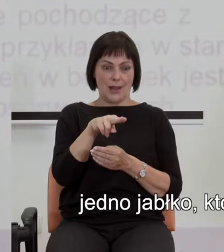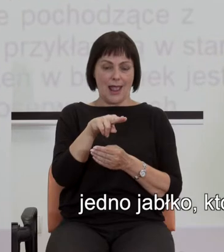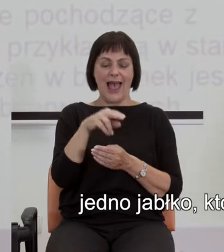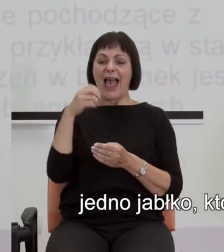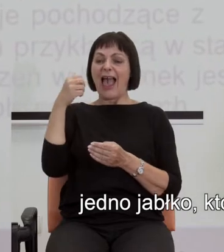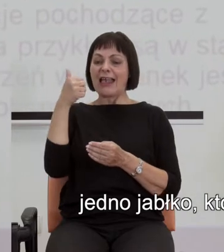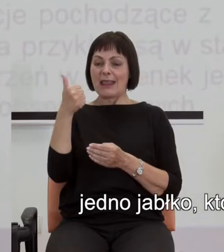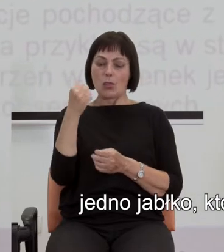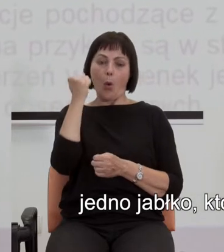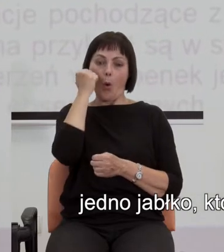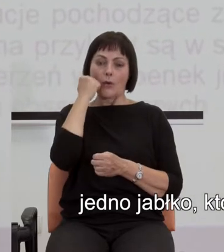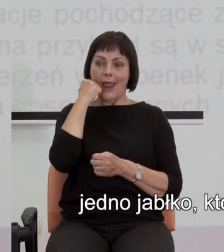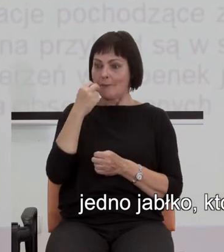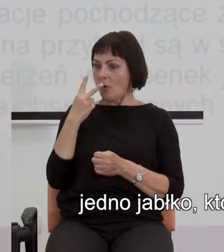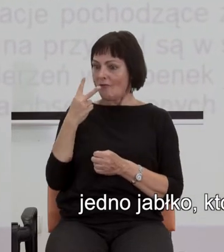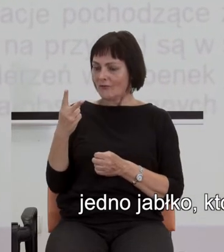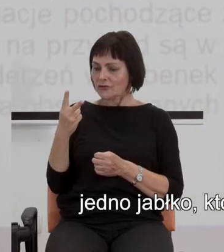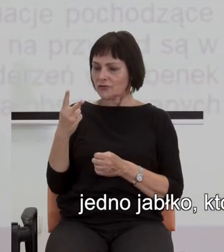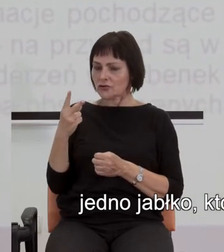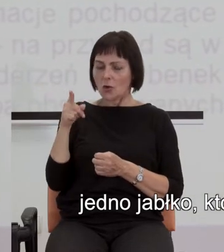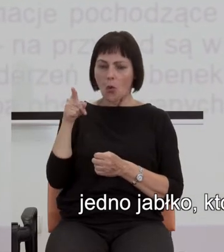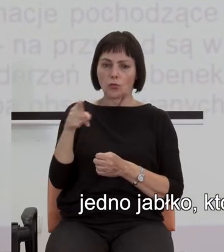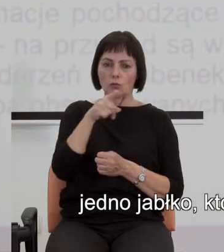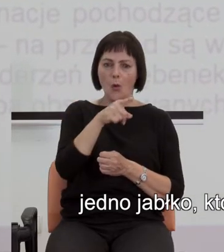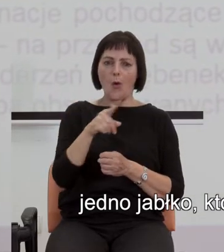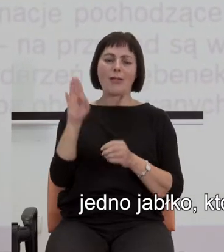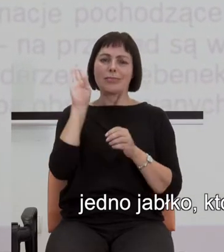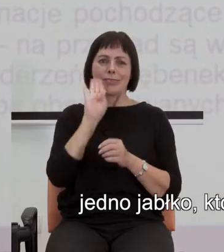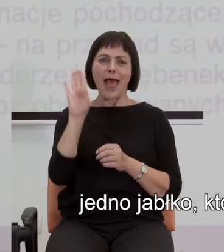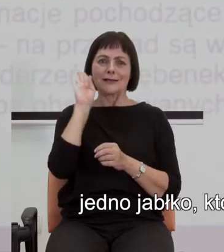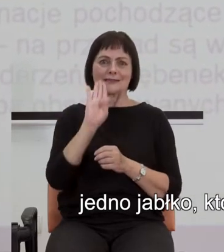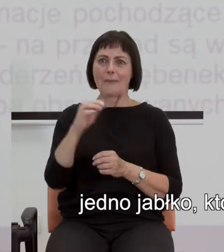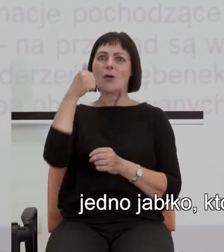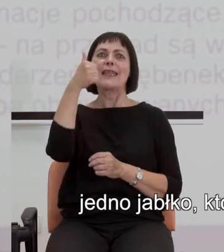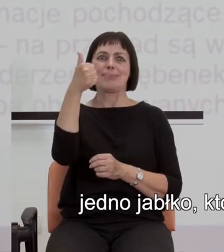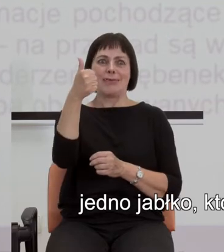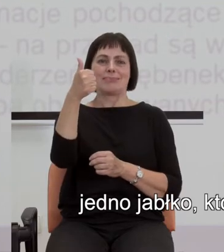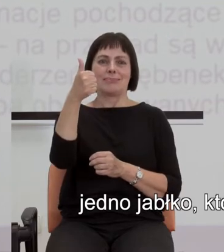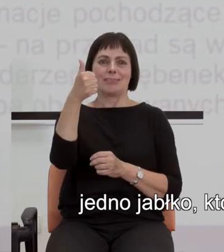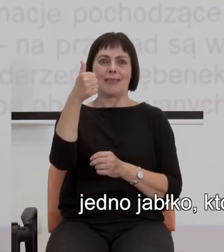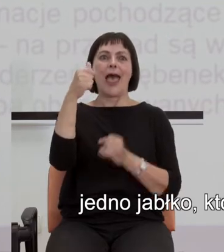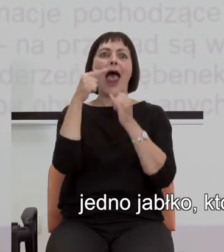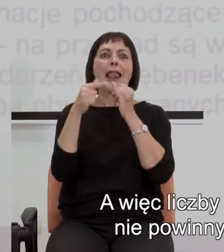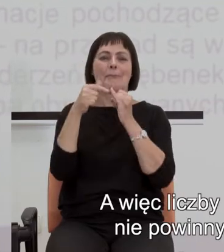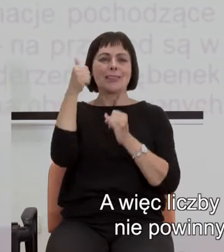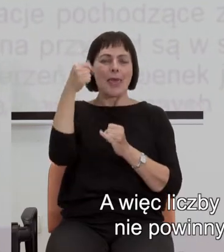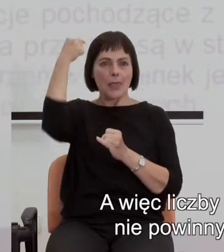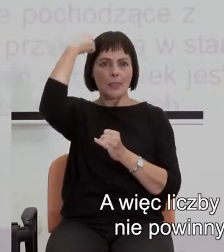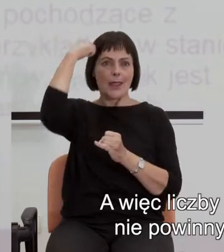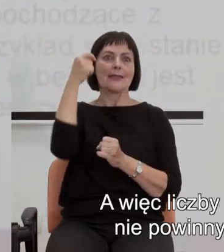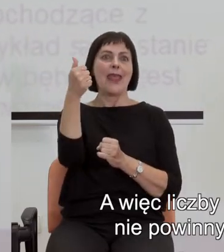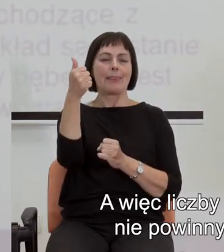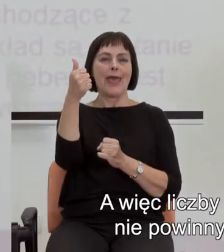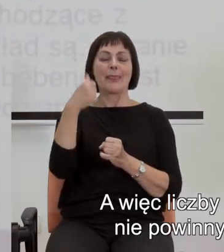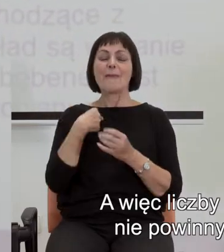jedno jabłko, które jest widziane to jest wciąż coś pojedynczego, że to jest jeden element. A więc liczby